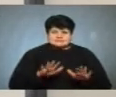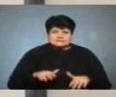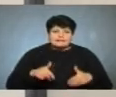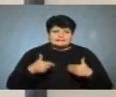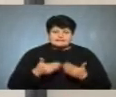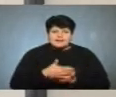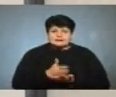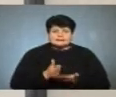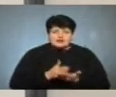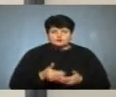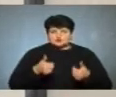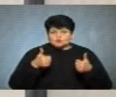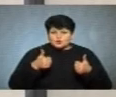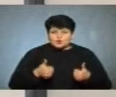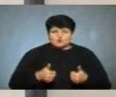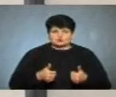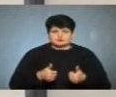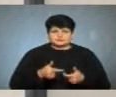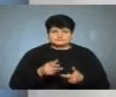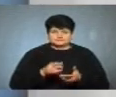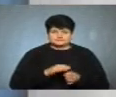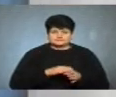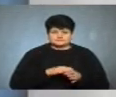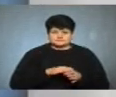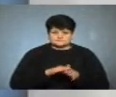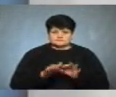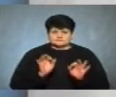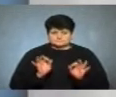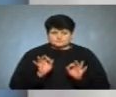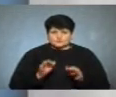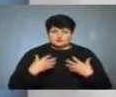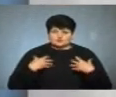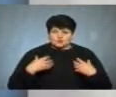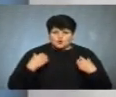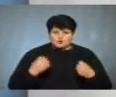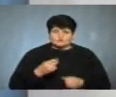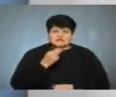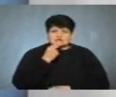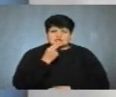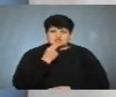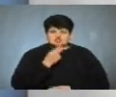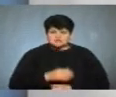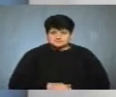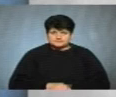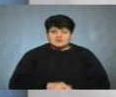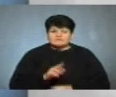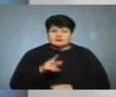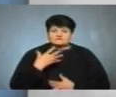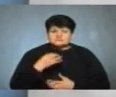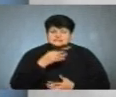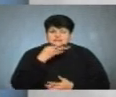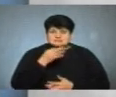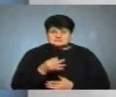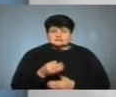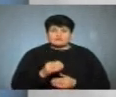якісної, хорошої, калорійної і дійсно здорової їжі. Як Ви вже зазначили, в період